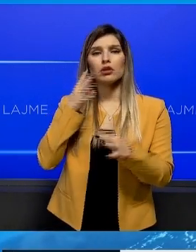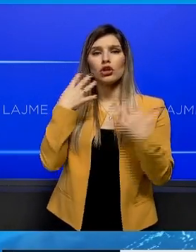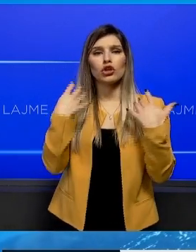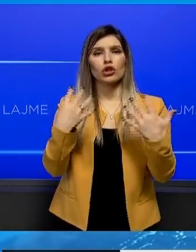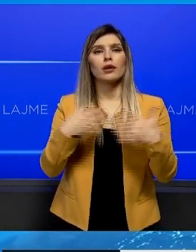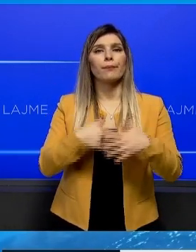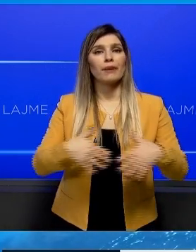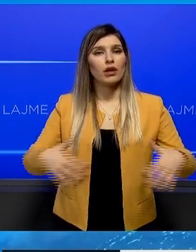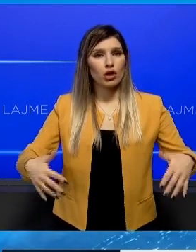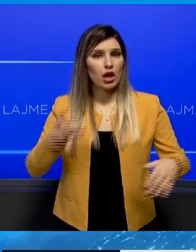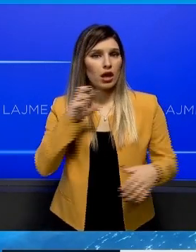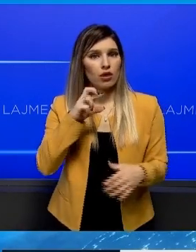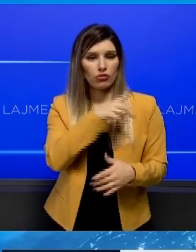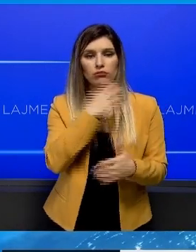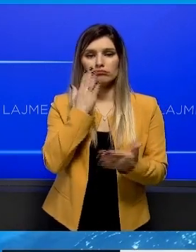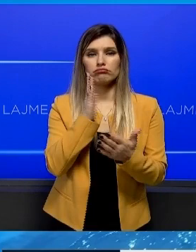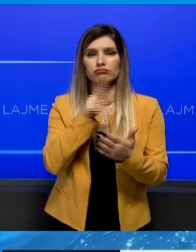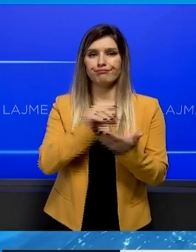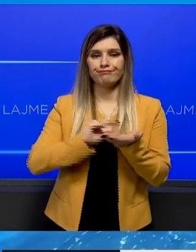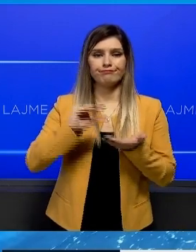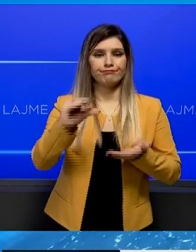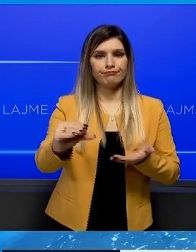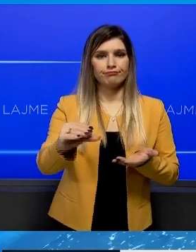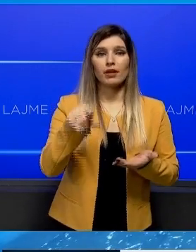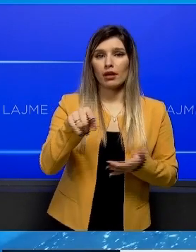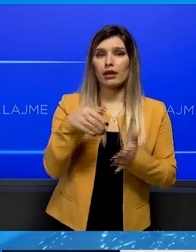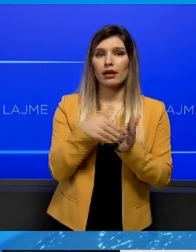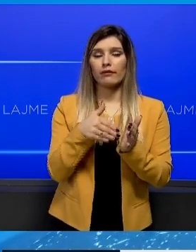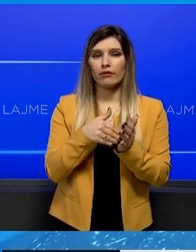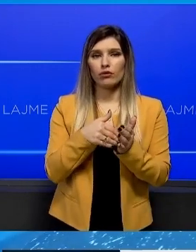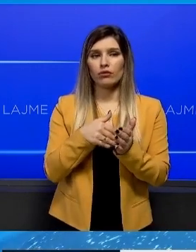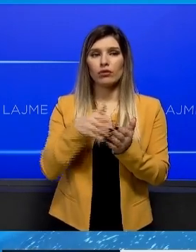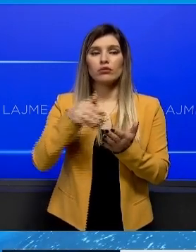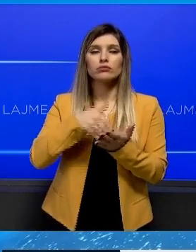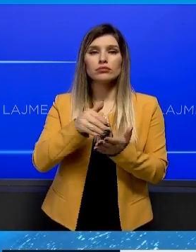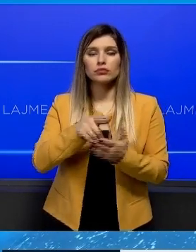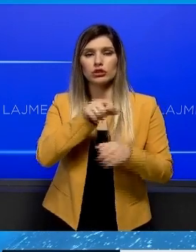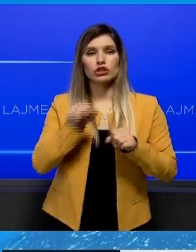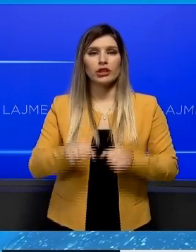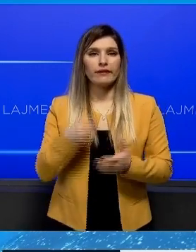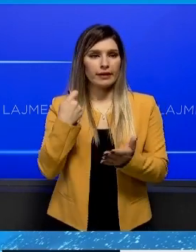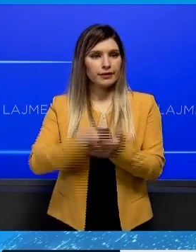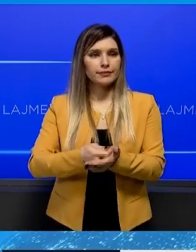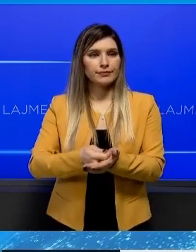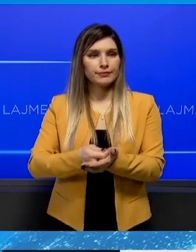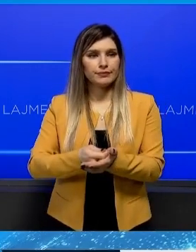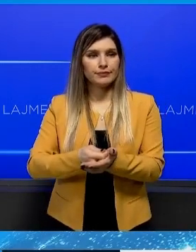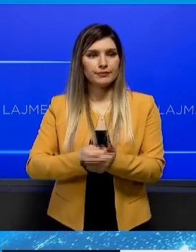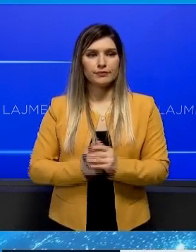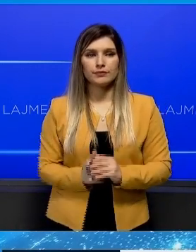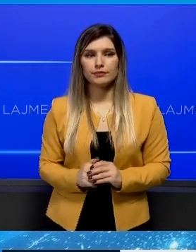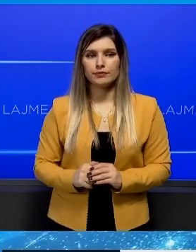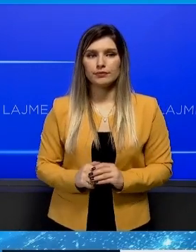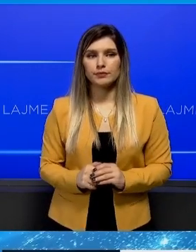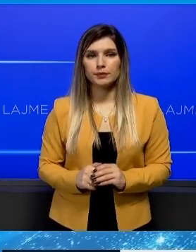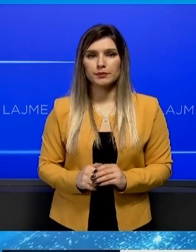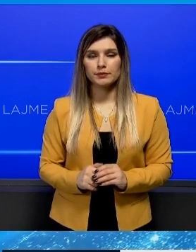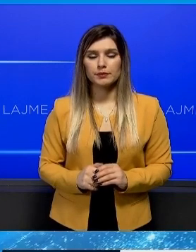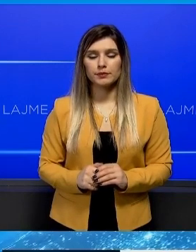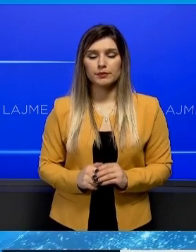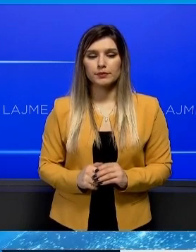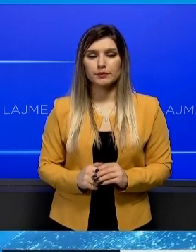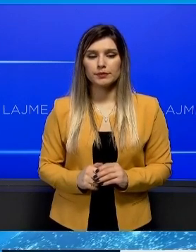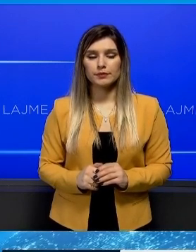90 milion euro, që do të ambulloj pro sheveria këtë, pjesë, të konsumojnë të